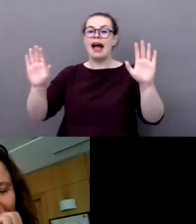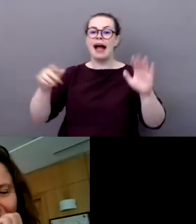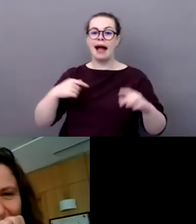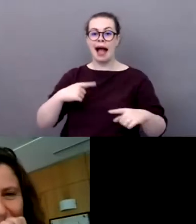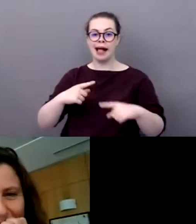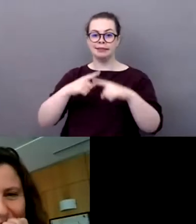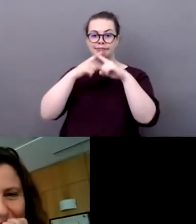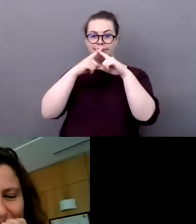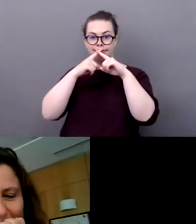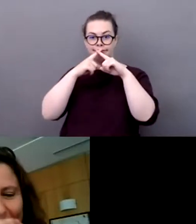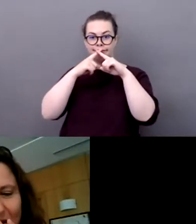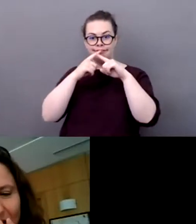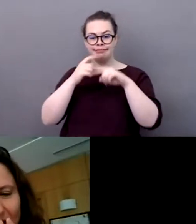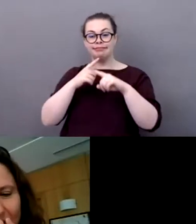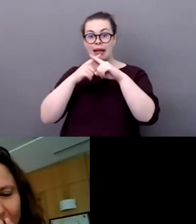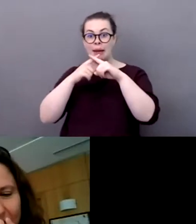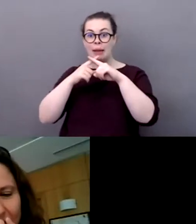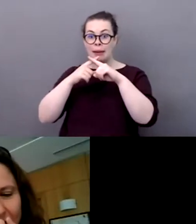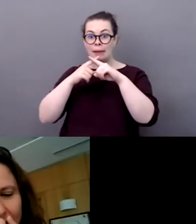Je m'excuse pour ça.